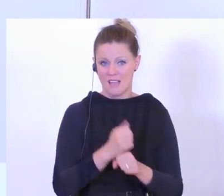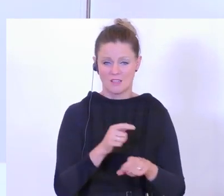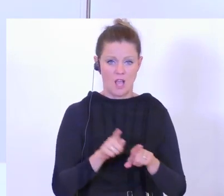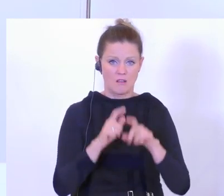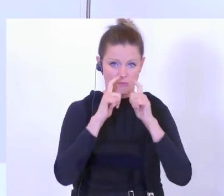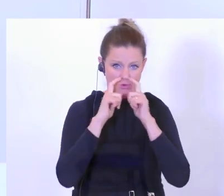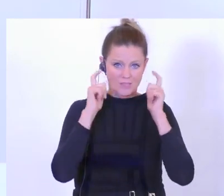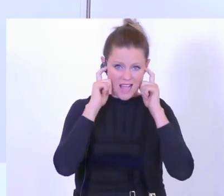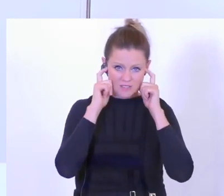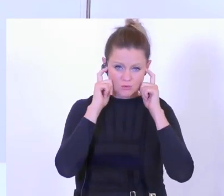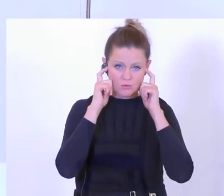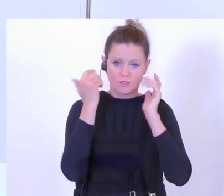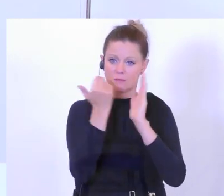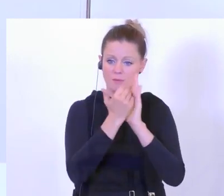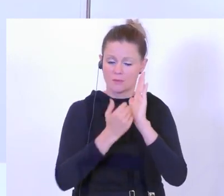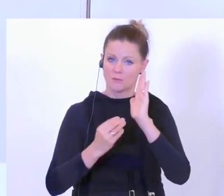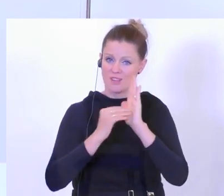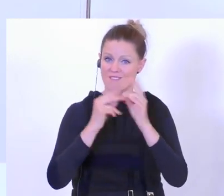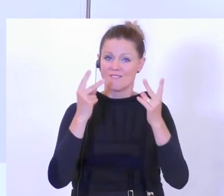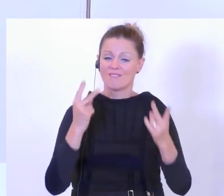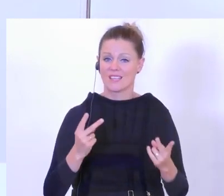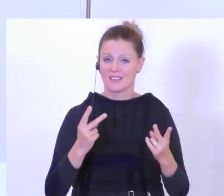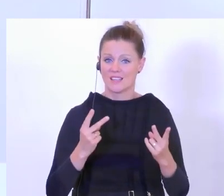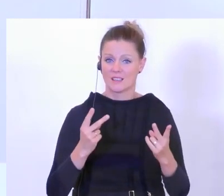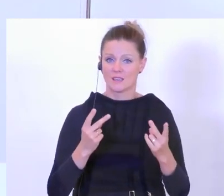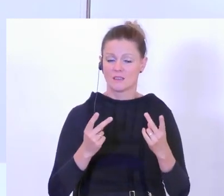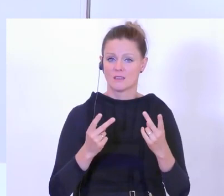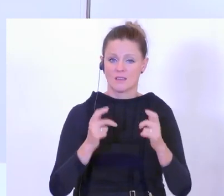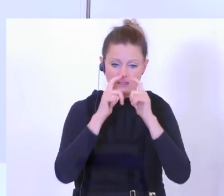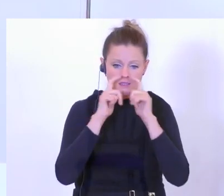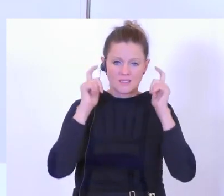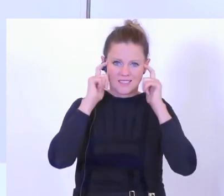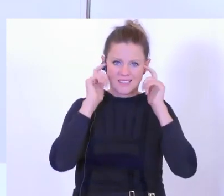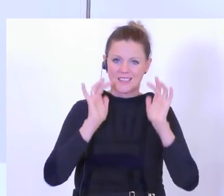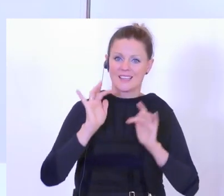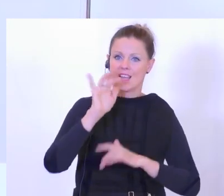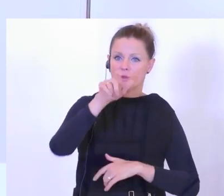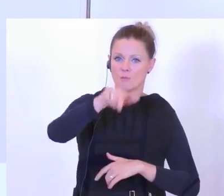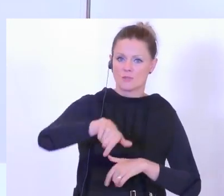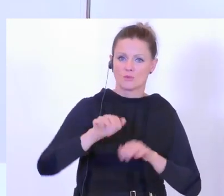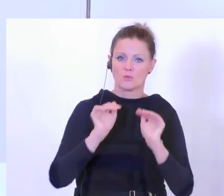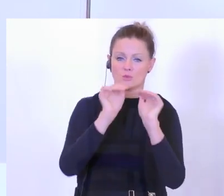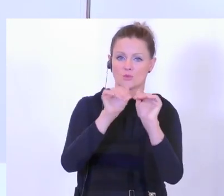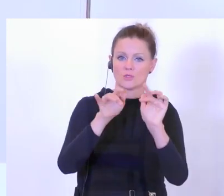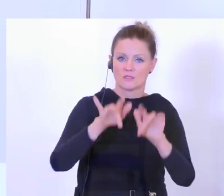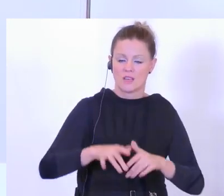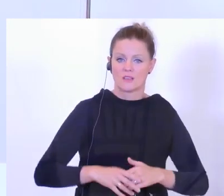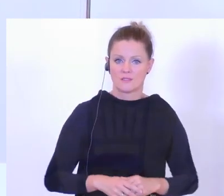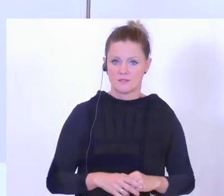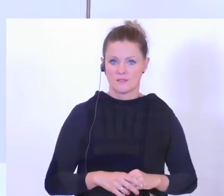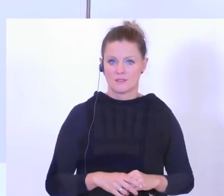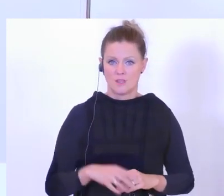-Nasen-Schutz dort, wo er vorgeschrieben ist, weil er wichtig ist, weil ich durch den Mund-Nasen-Schutz mein Gegenüber schütze. Das heißt, da wird die